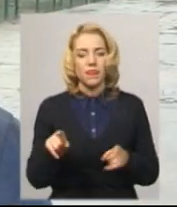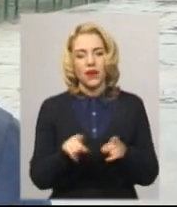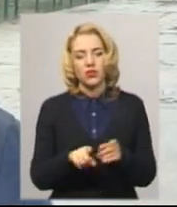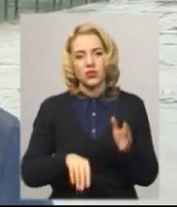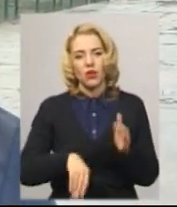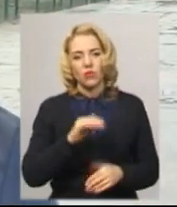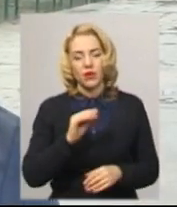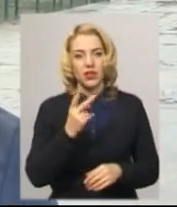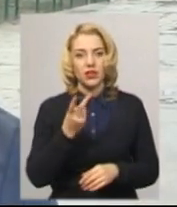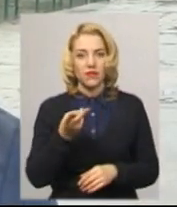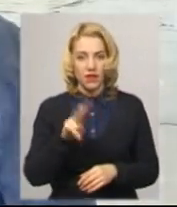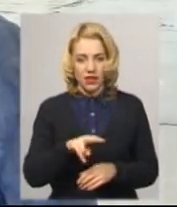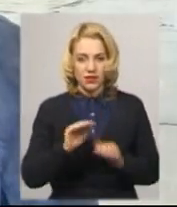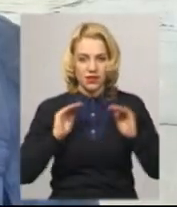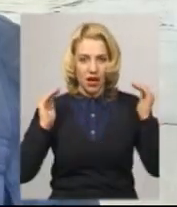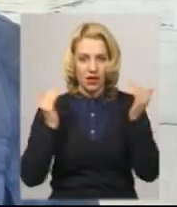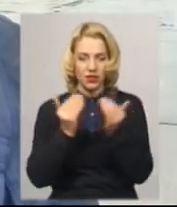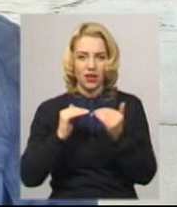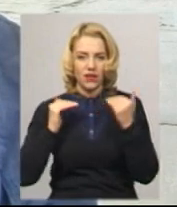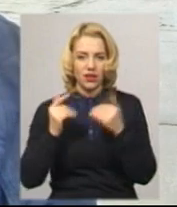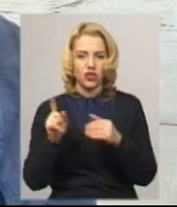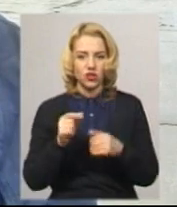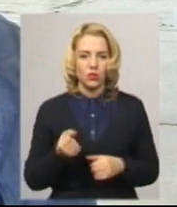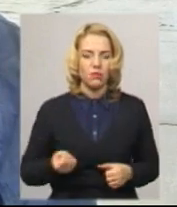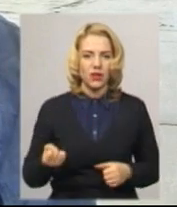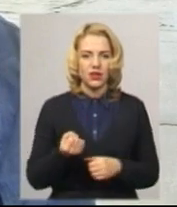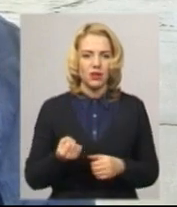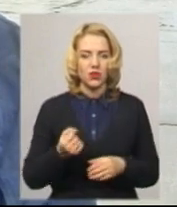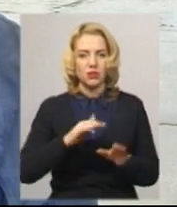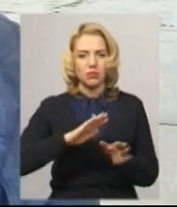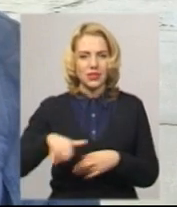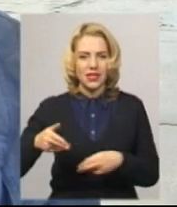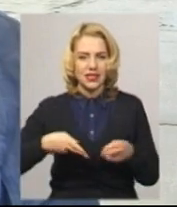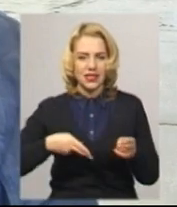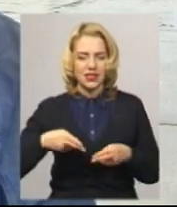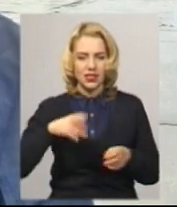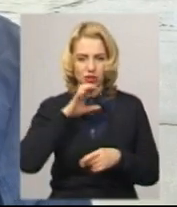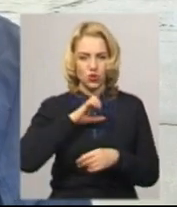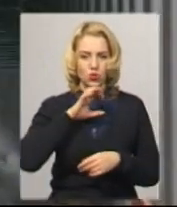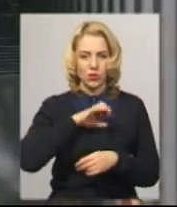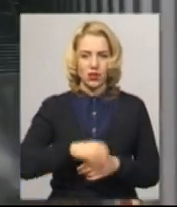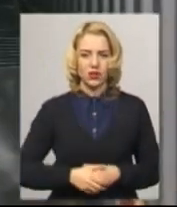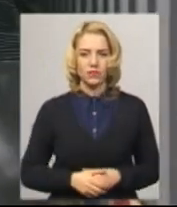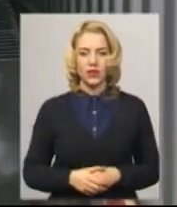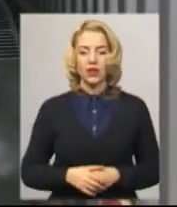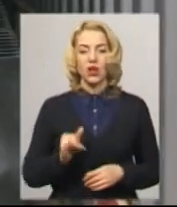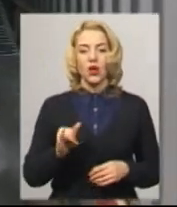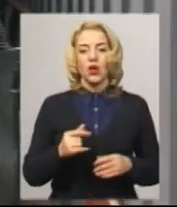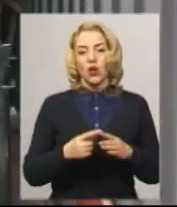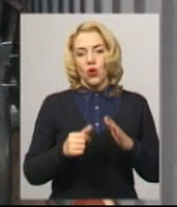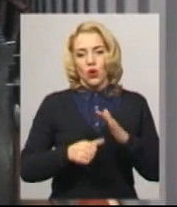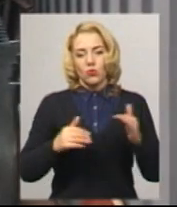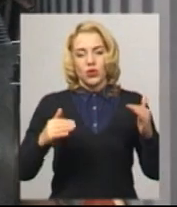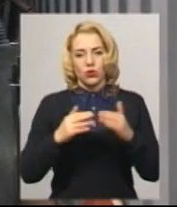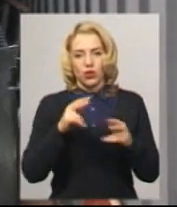два закритих вольєри для того, щоб перетримувати після стерилізації собак в даних вольєрах. У притулку за тваринами